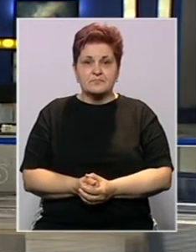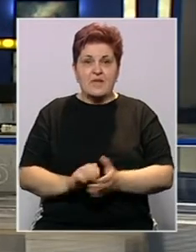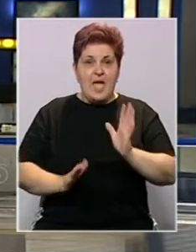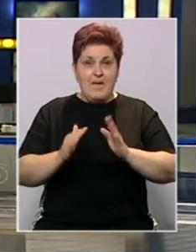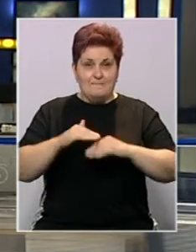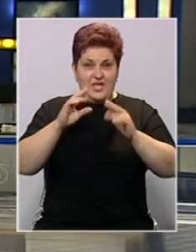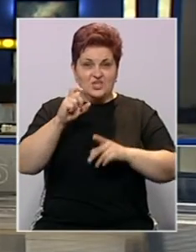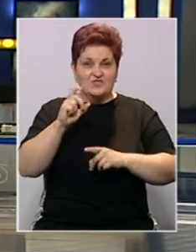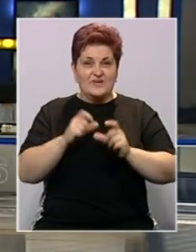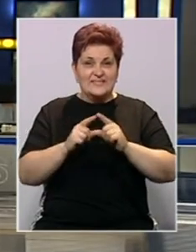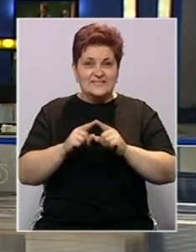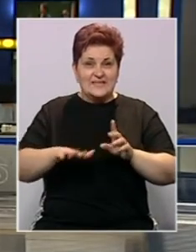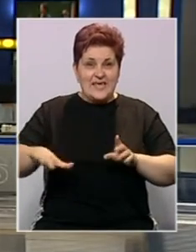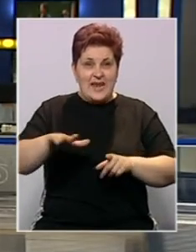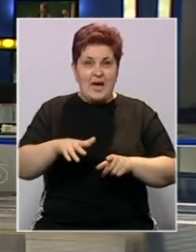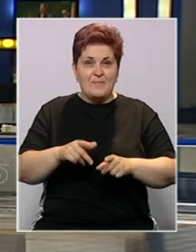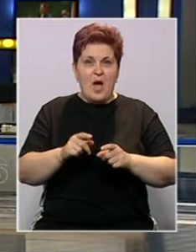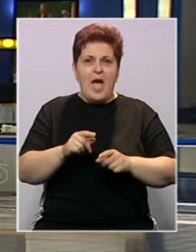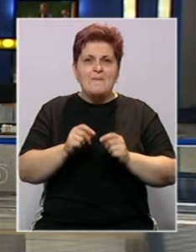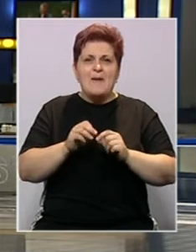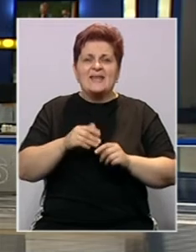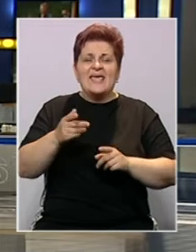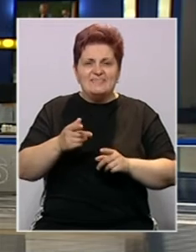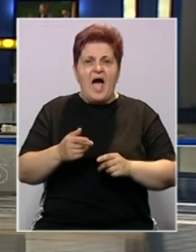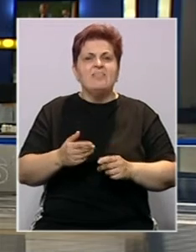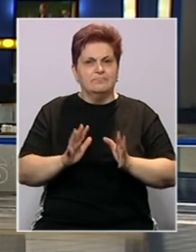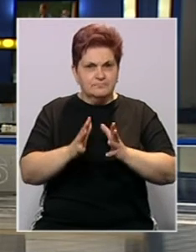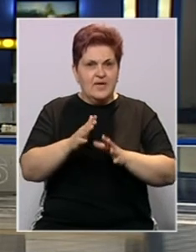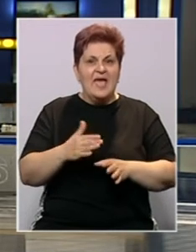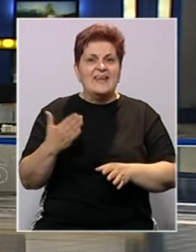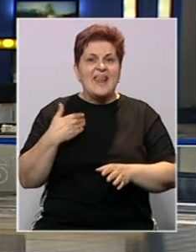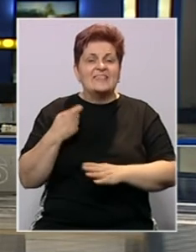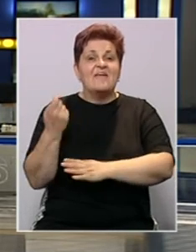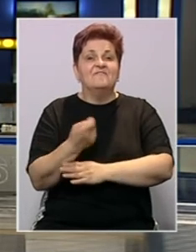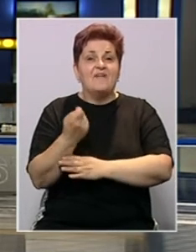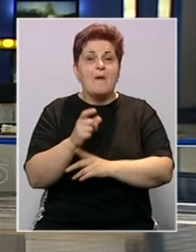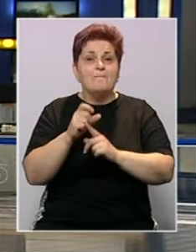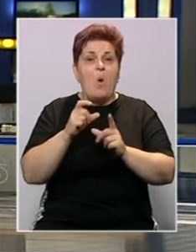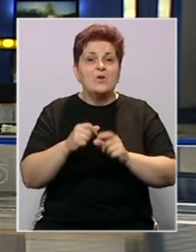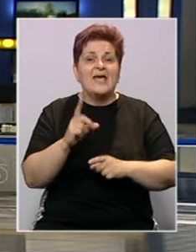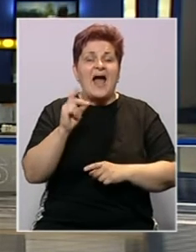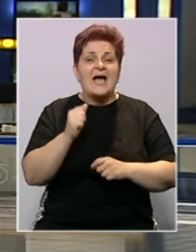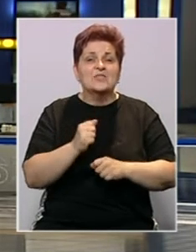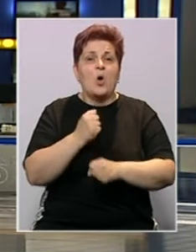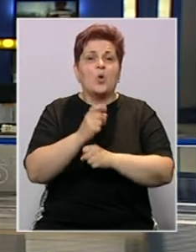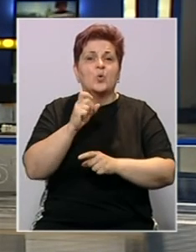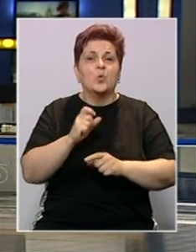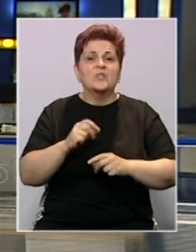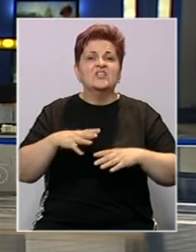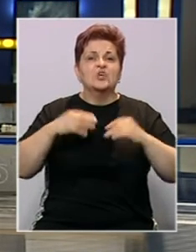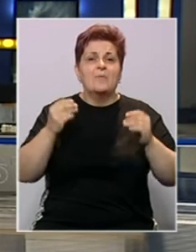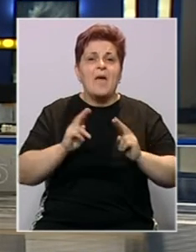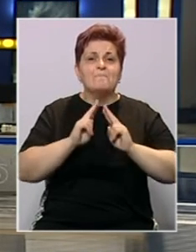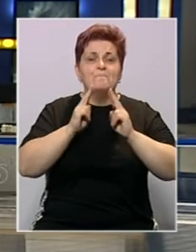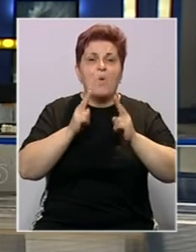Požar na Čvrsnici, na području Konjsko bare i dalje je aktiva na terenu su u vatrogasci iz poslušja rakitnog gruda, širokog